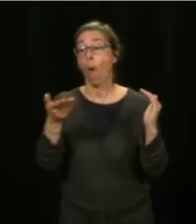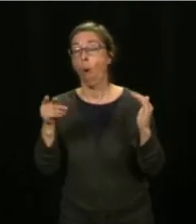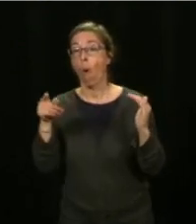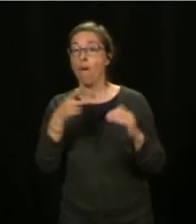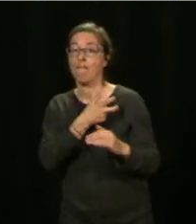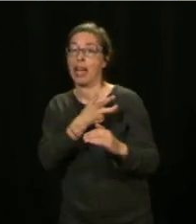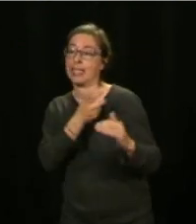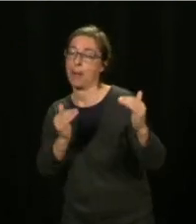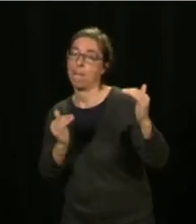mois de vaccination.